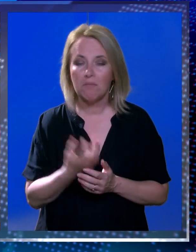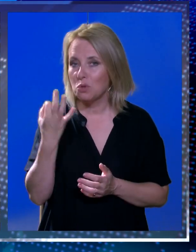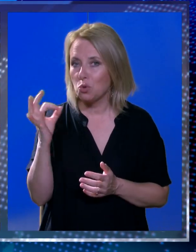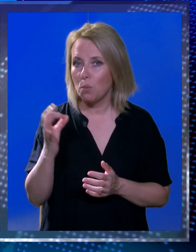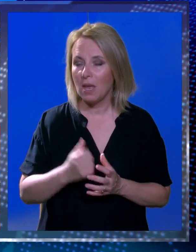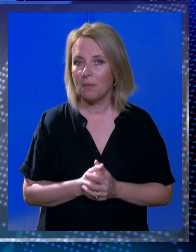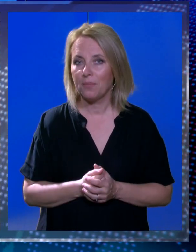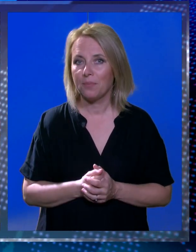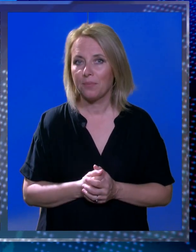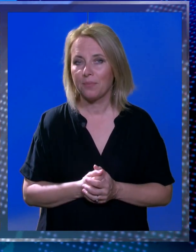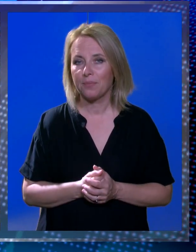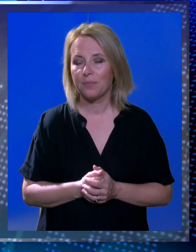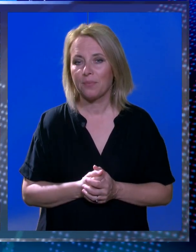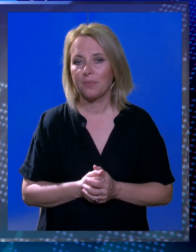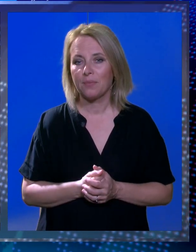Super.